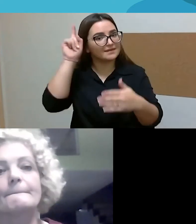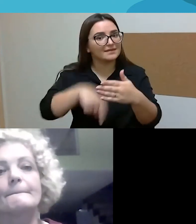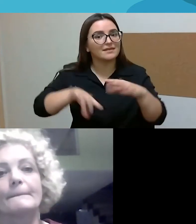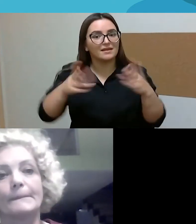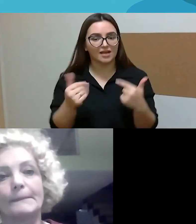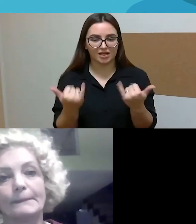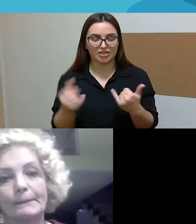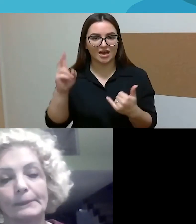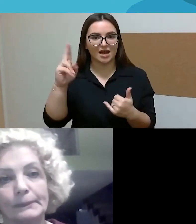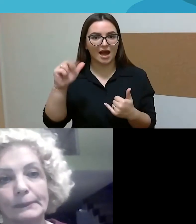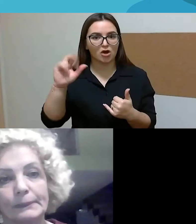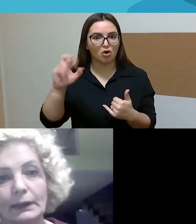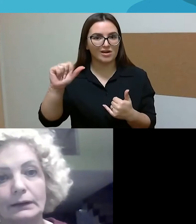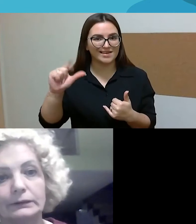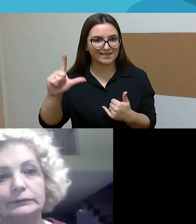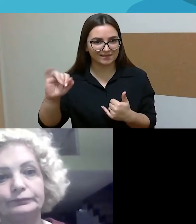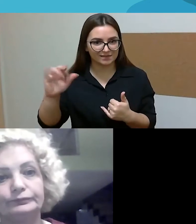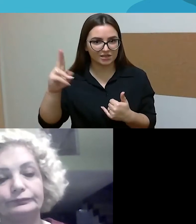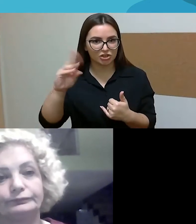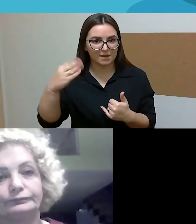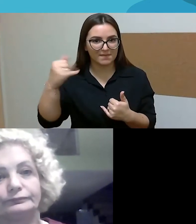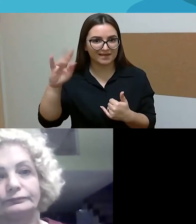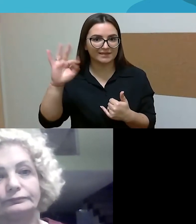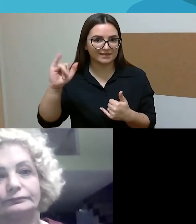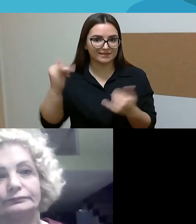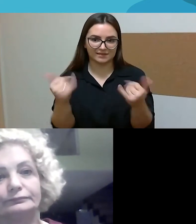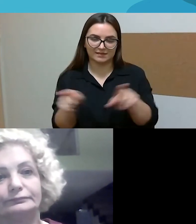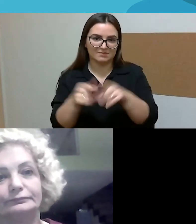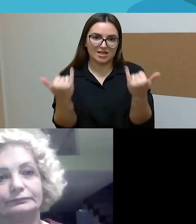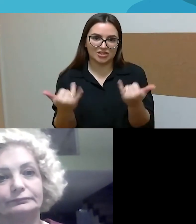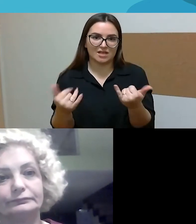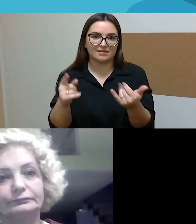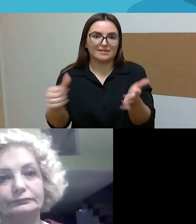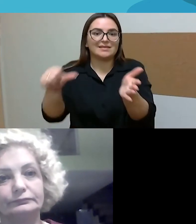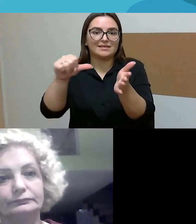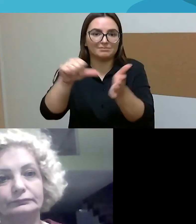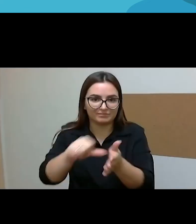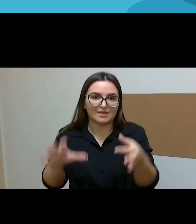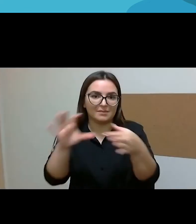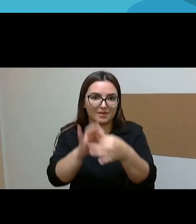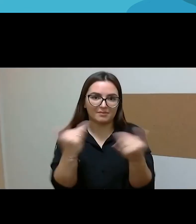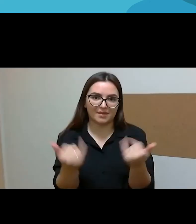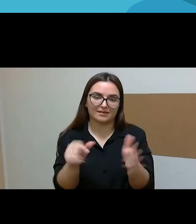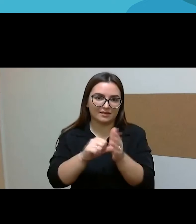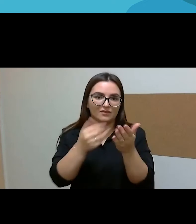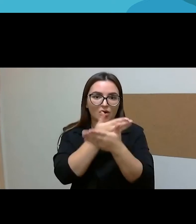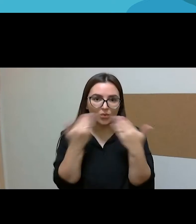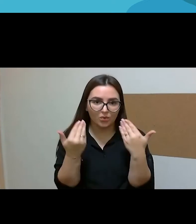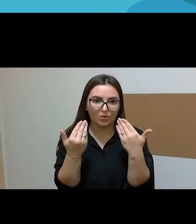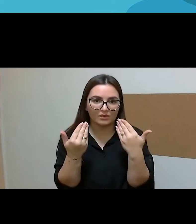prisijungs šiandien prie mūsų pokalbę tam, kad mes galėtume apie bent kažkokį politinį aspektą